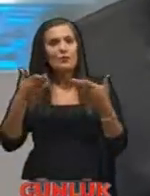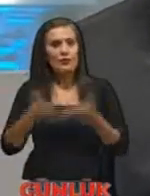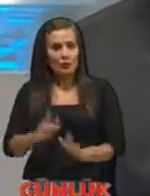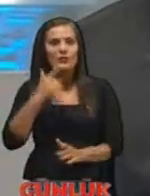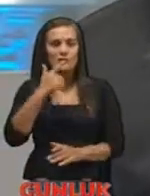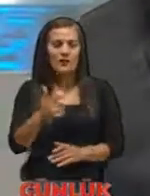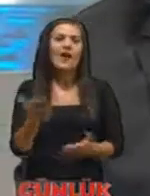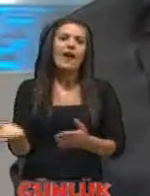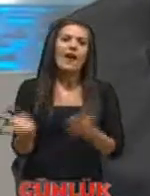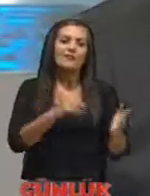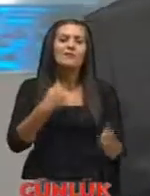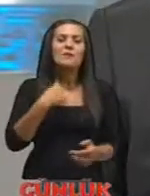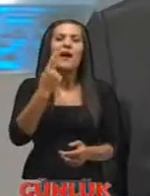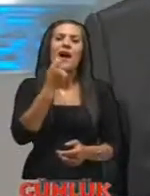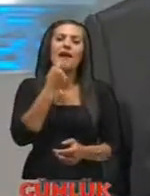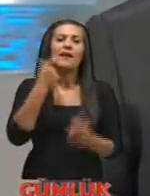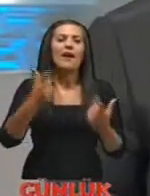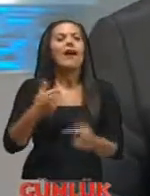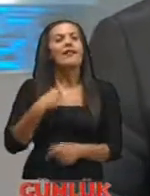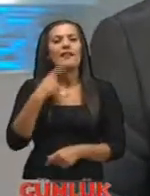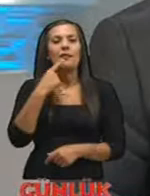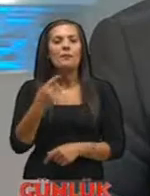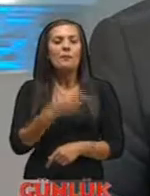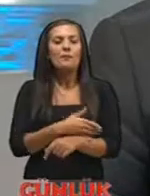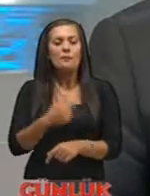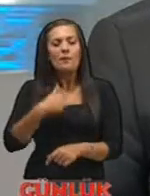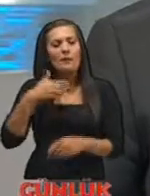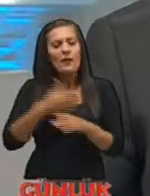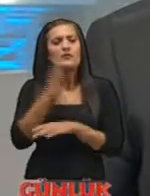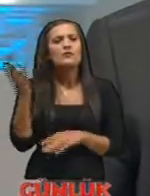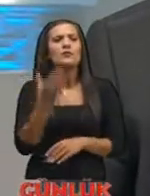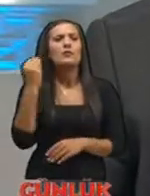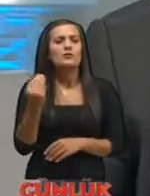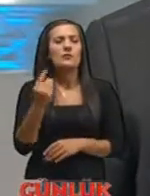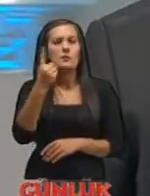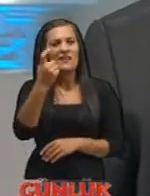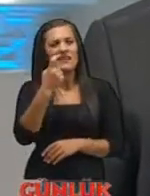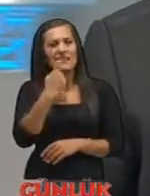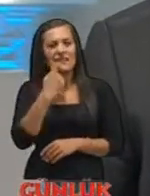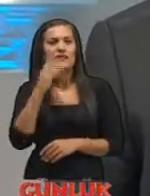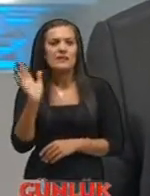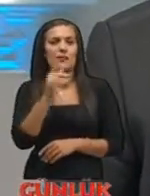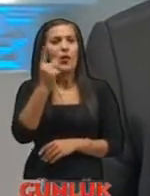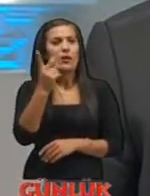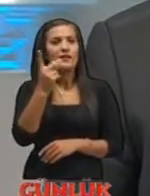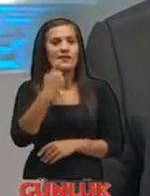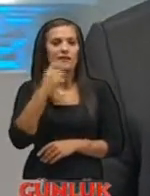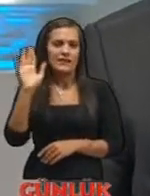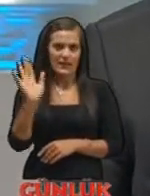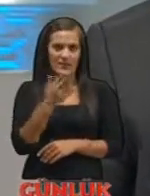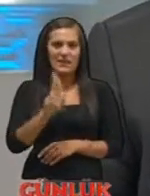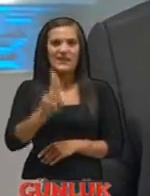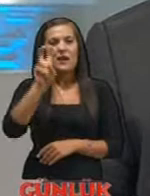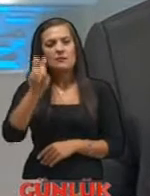söylerseniz Ayrıca biz Ankaralı Harika harika Benim gerçekten çok güzel bir yıllar geçirdim 12 yıl geçirdiğimizde